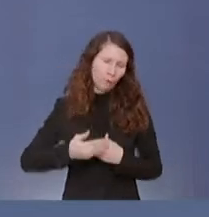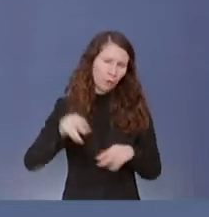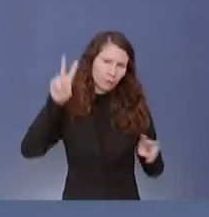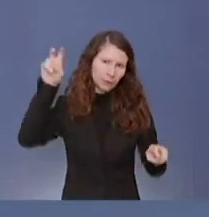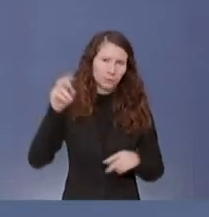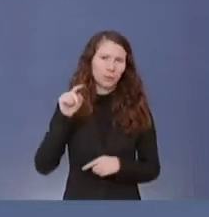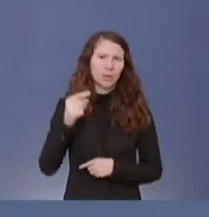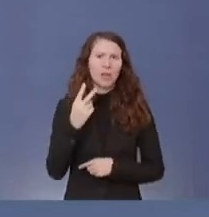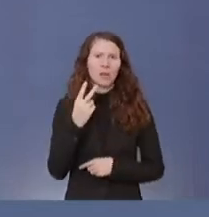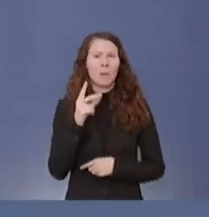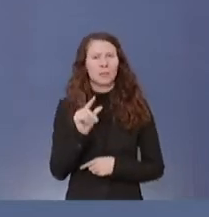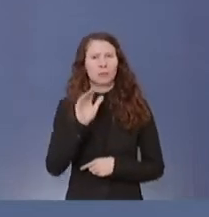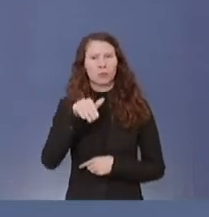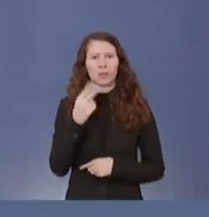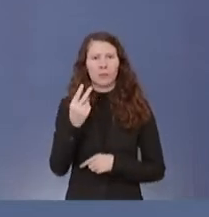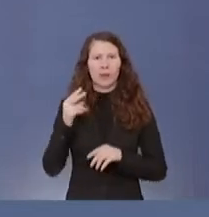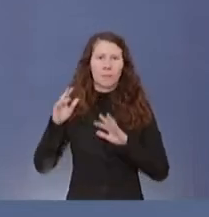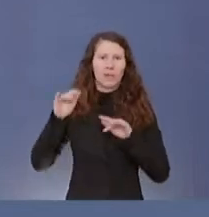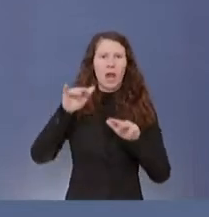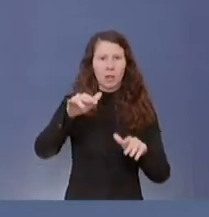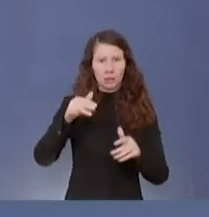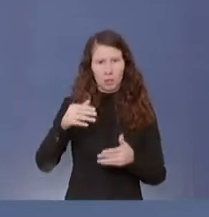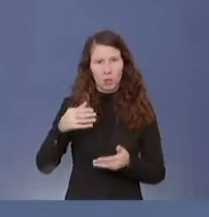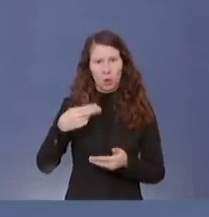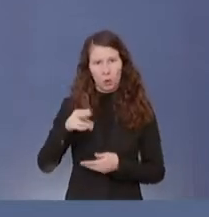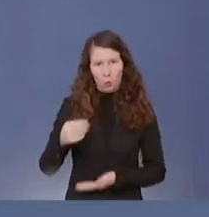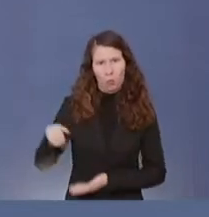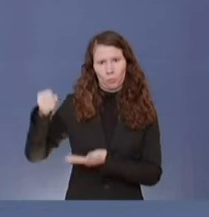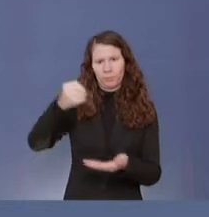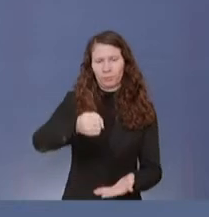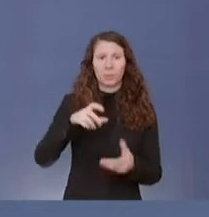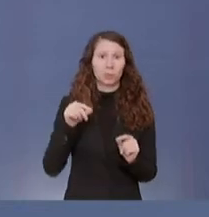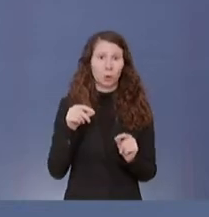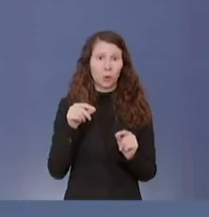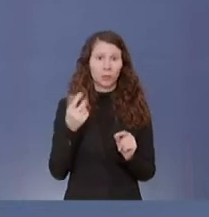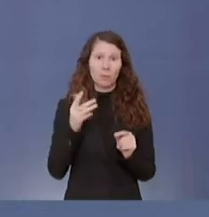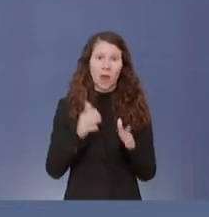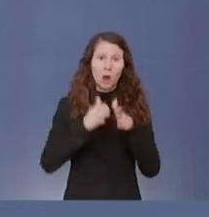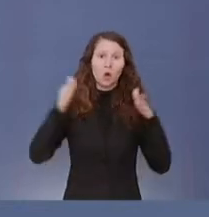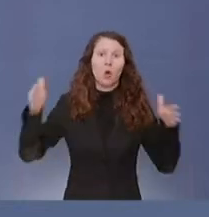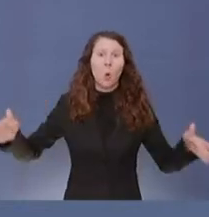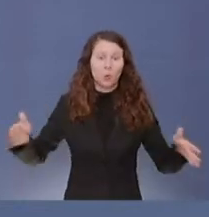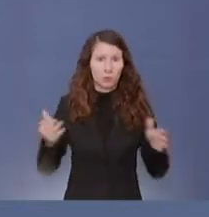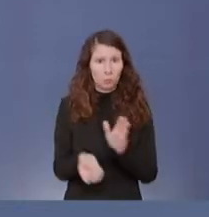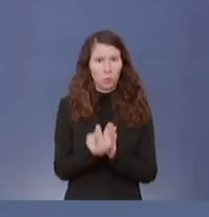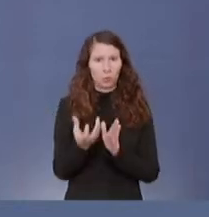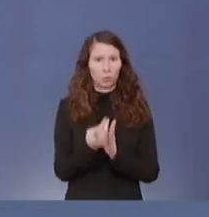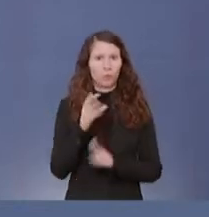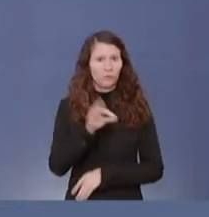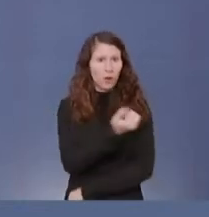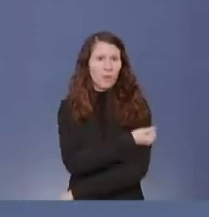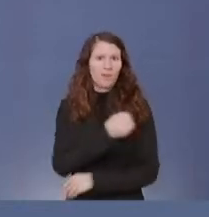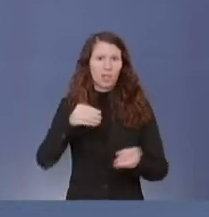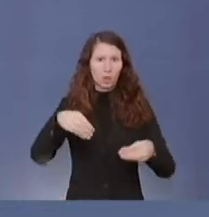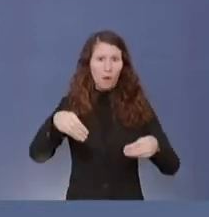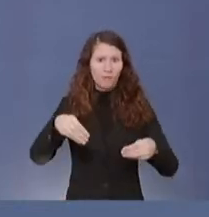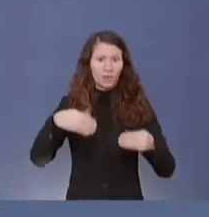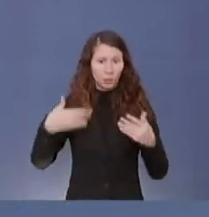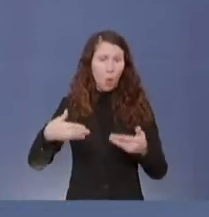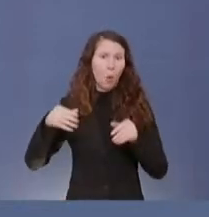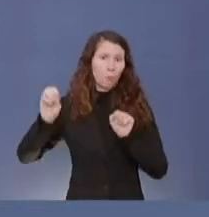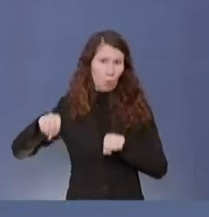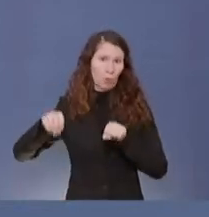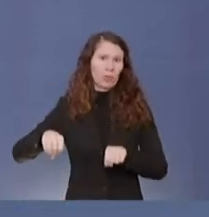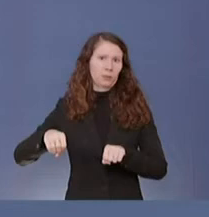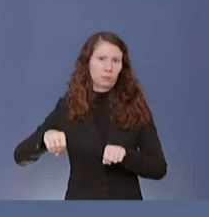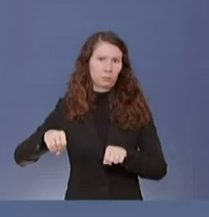Milliarden Euro. Und damit hat sie eigentlich die Produktion größerer Volumina an Impfstoffen erst ermöglicht.